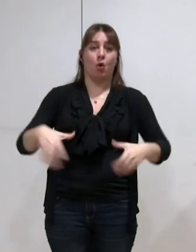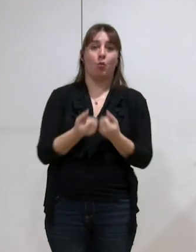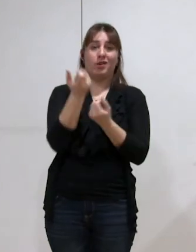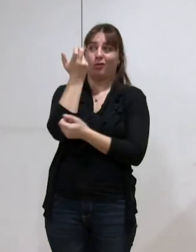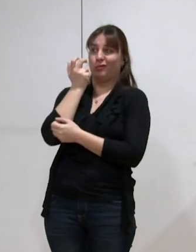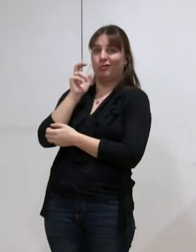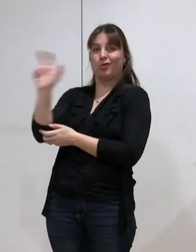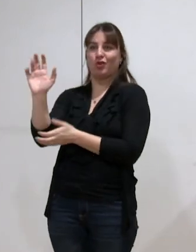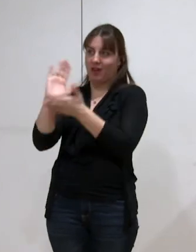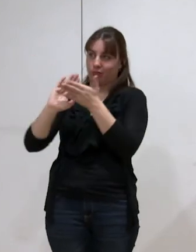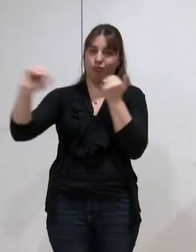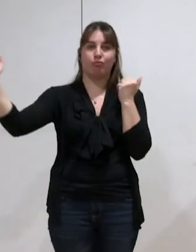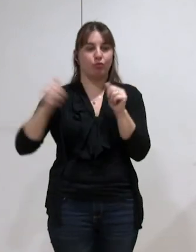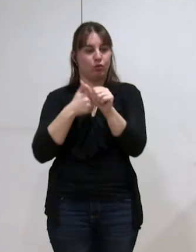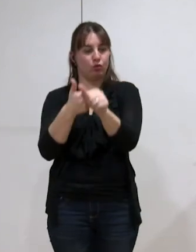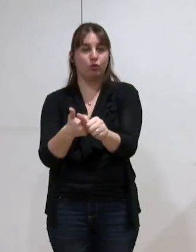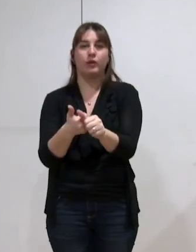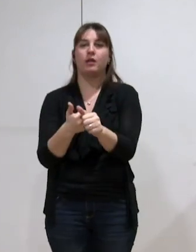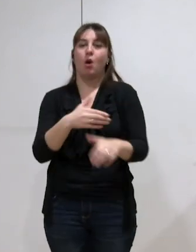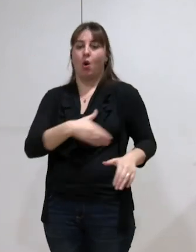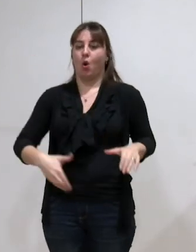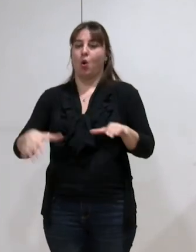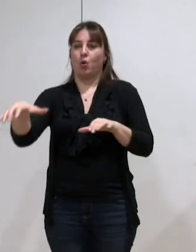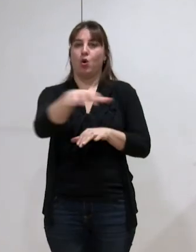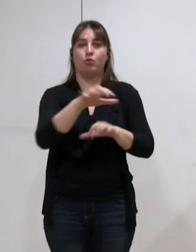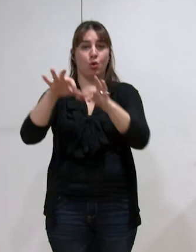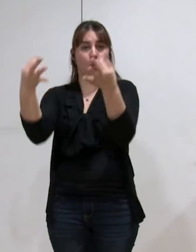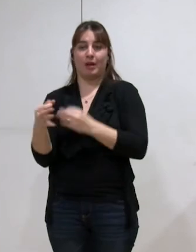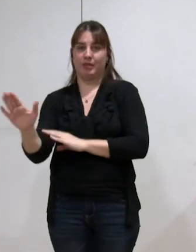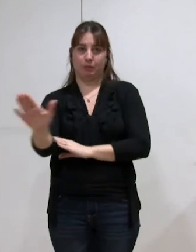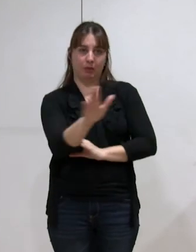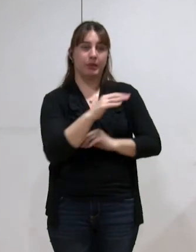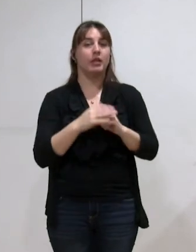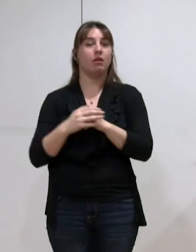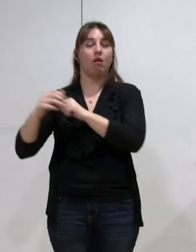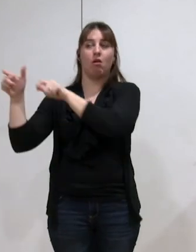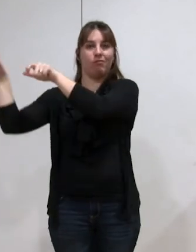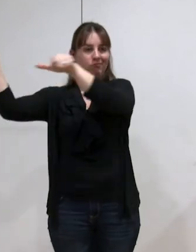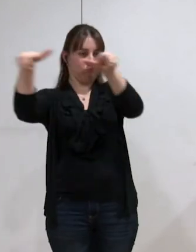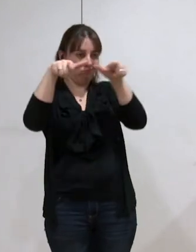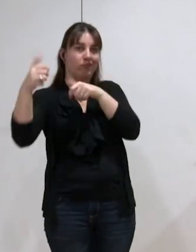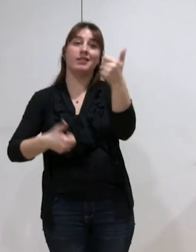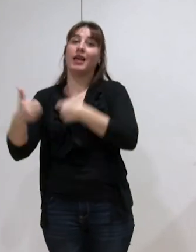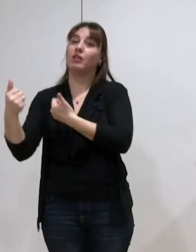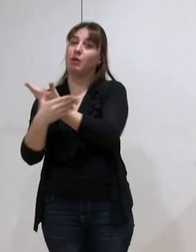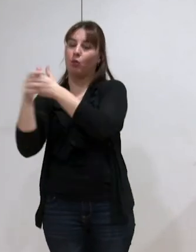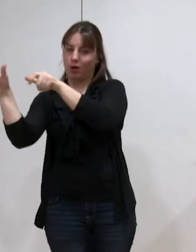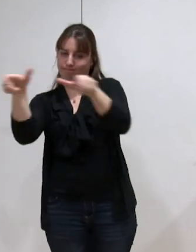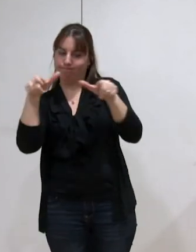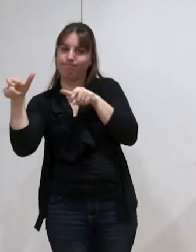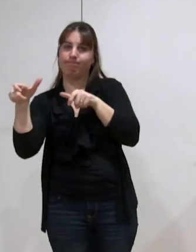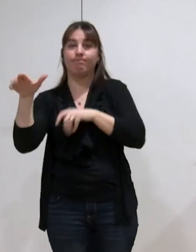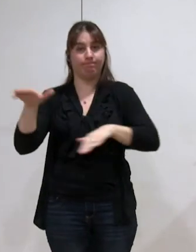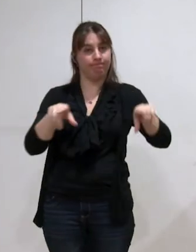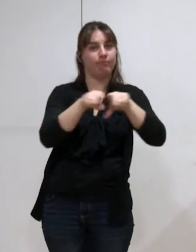l'ouverture des comptes des communes qui sont regardés par les services de la métropole et qui sont regardés par le